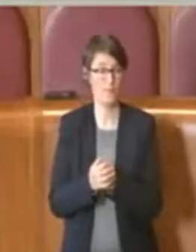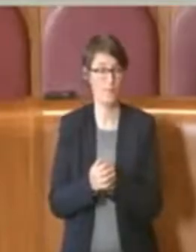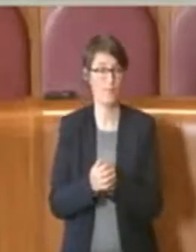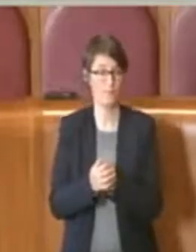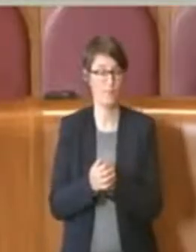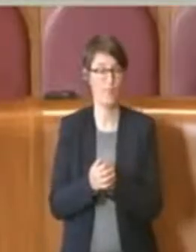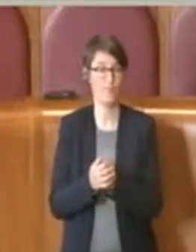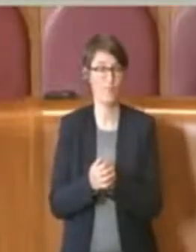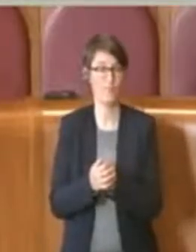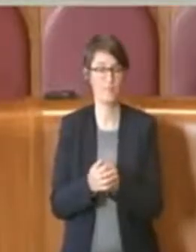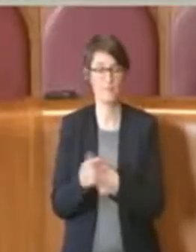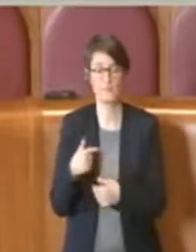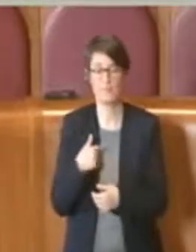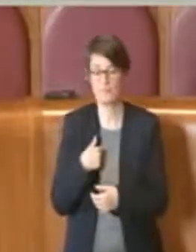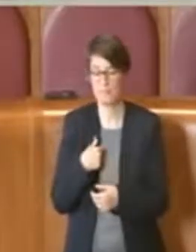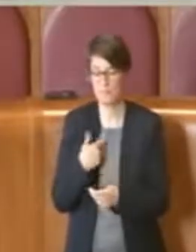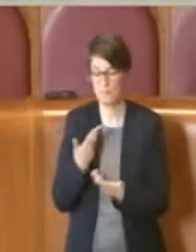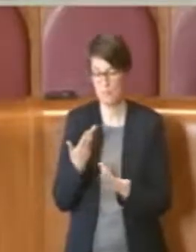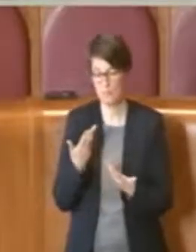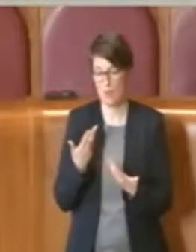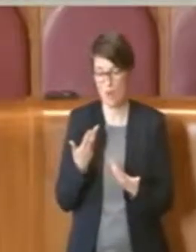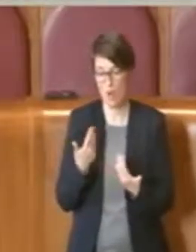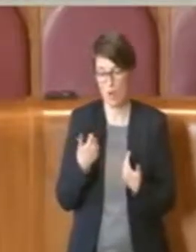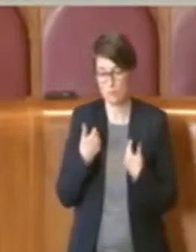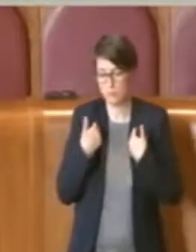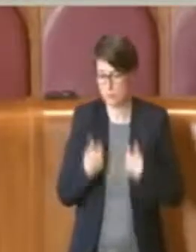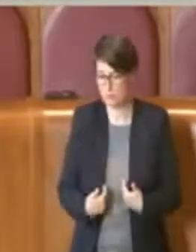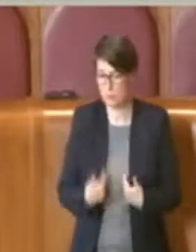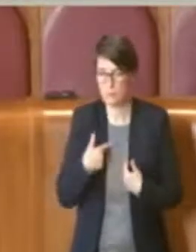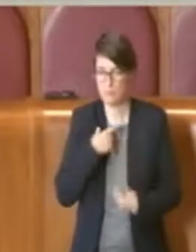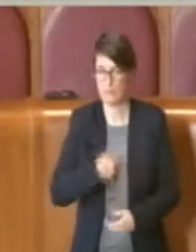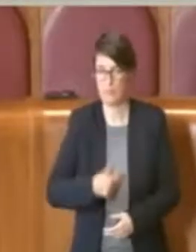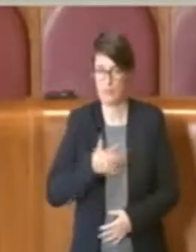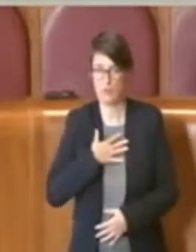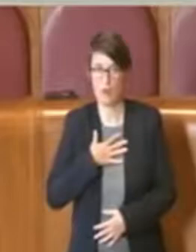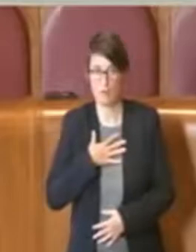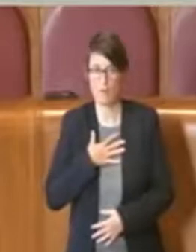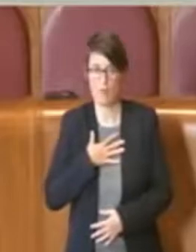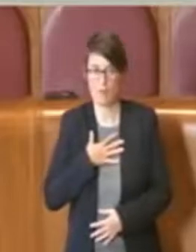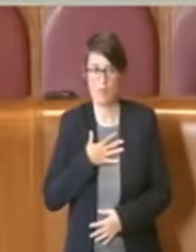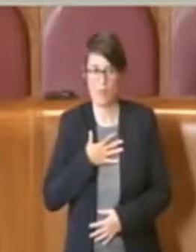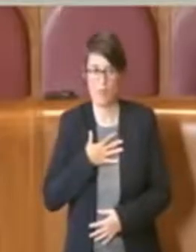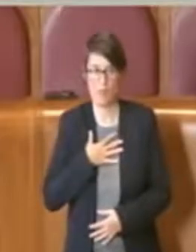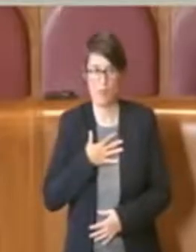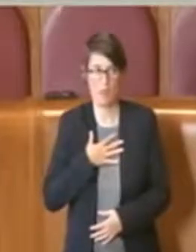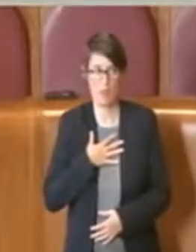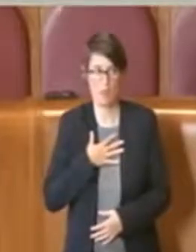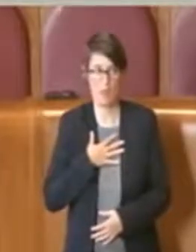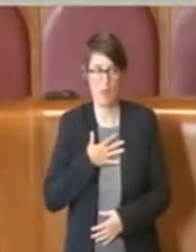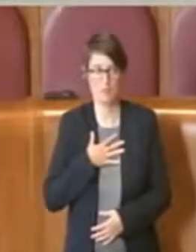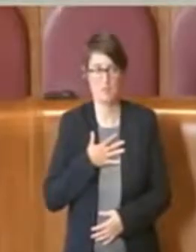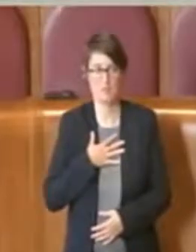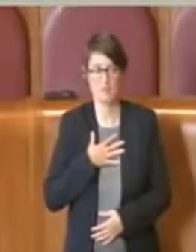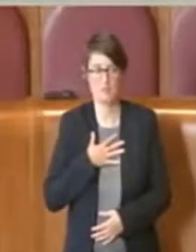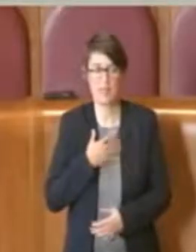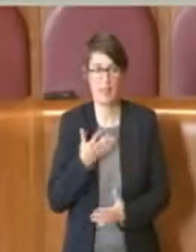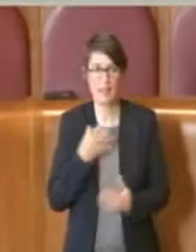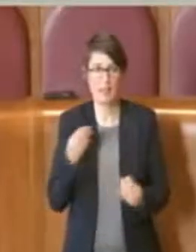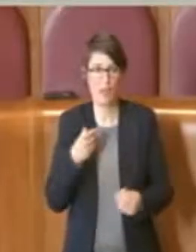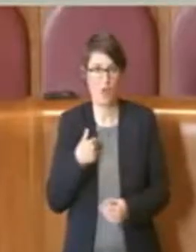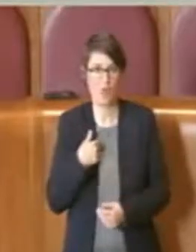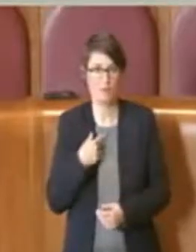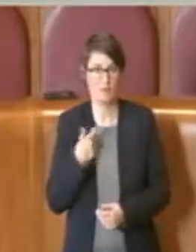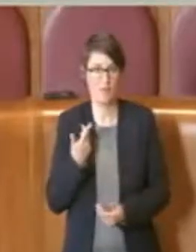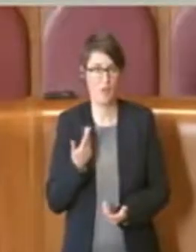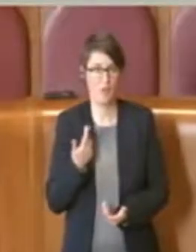Io sono stato all'artefice quasi inconsapevole di un fatto.